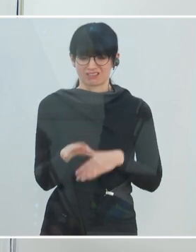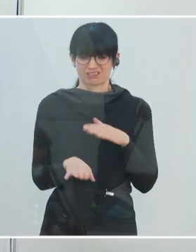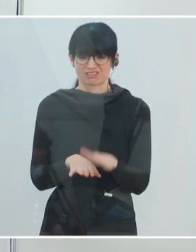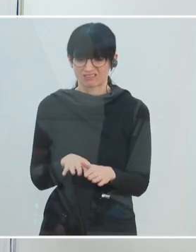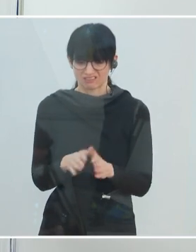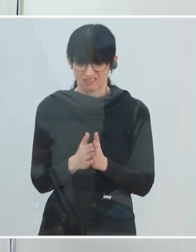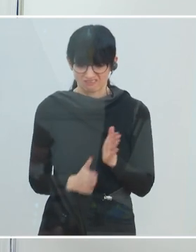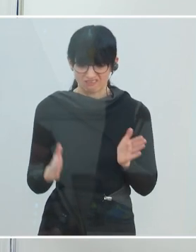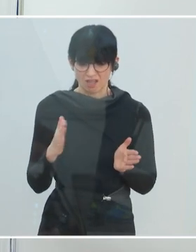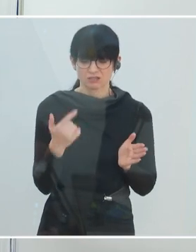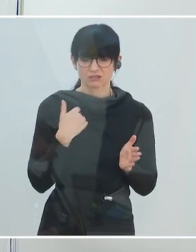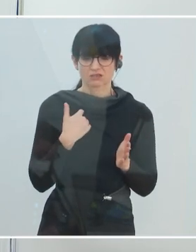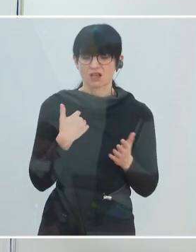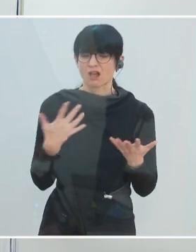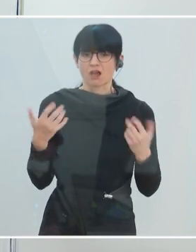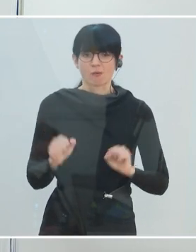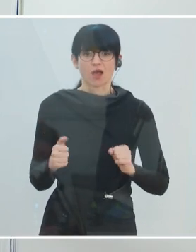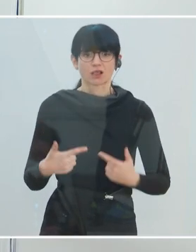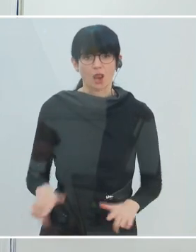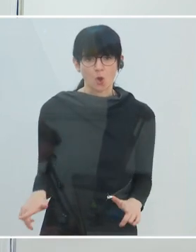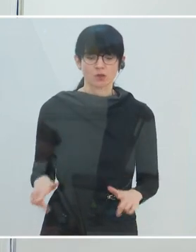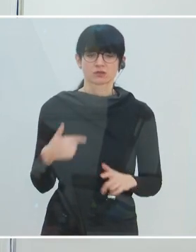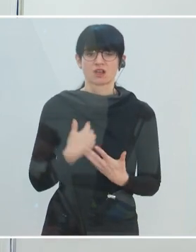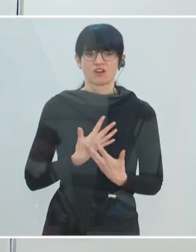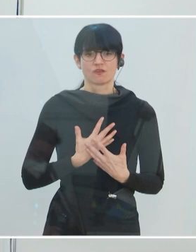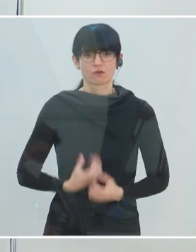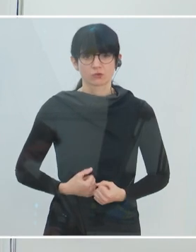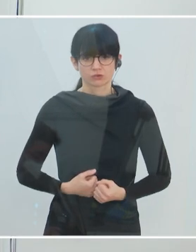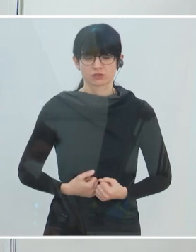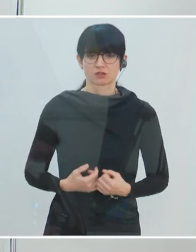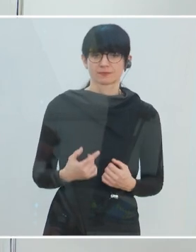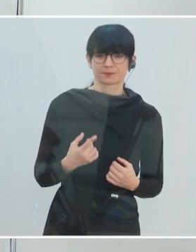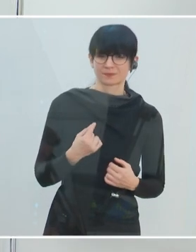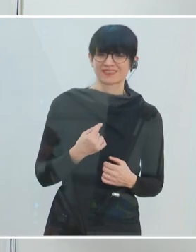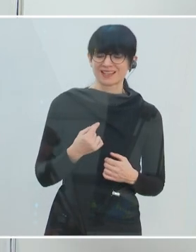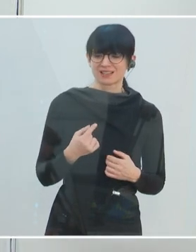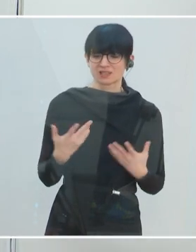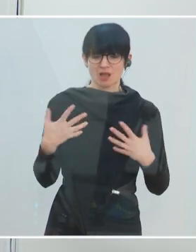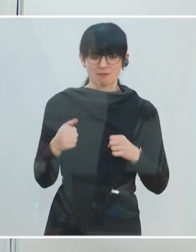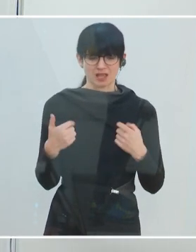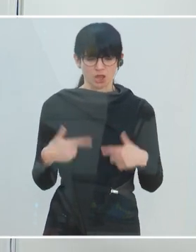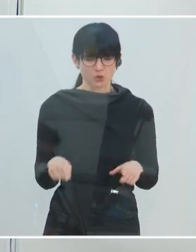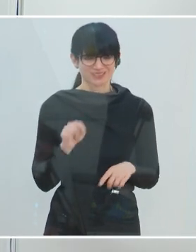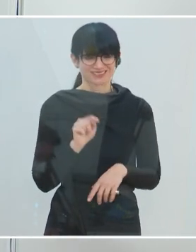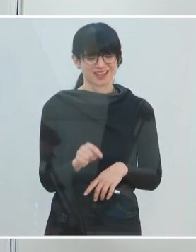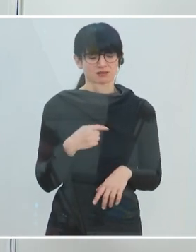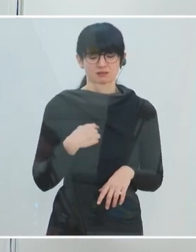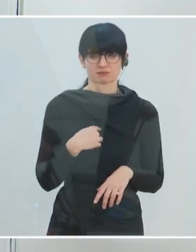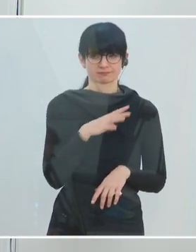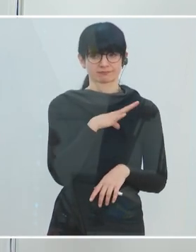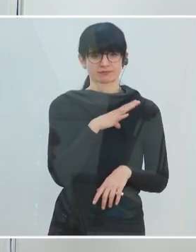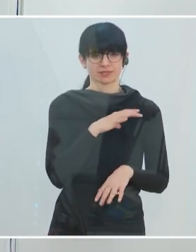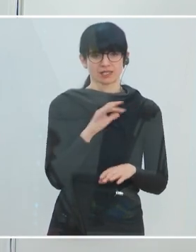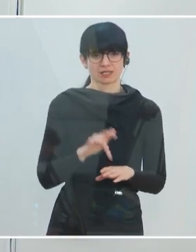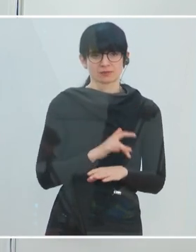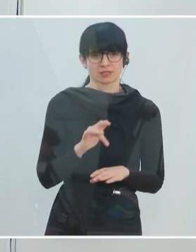Leute fühlen sich machtlos und frustriert. Und Machtlosigkeit ist ein bisschen vom Psychologischen her ein bisschen eine gefährliche Emotion insofern, als